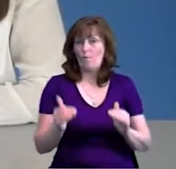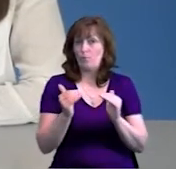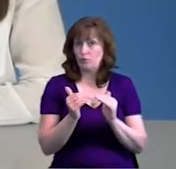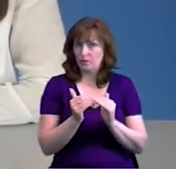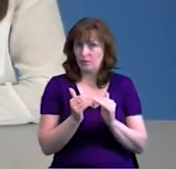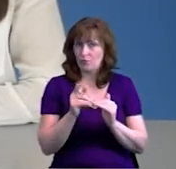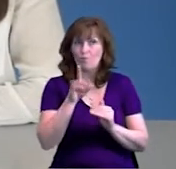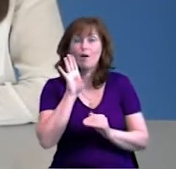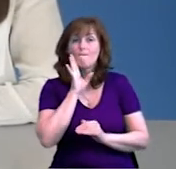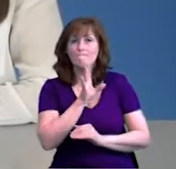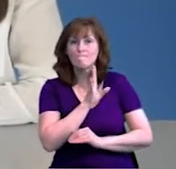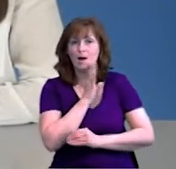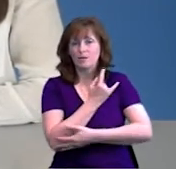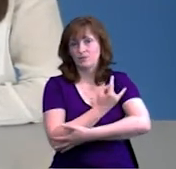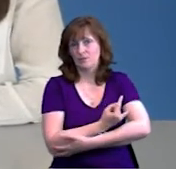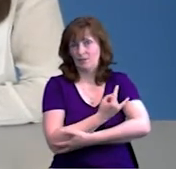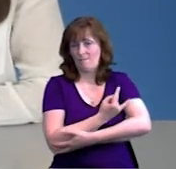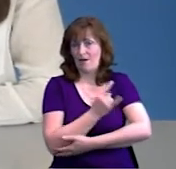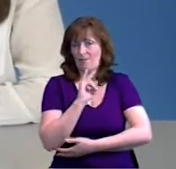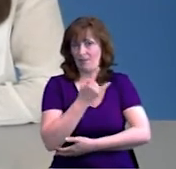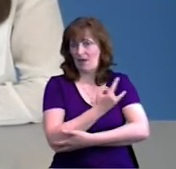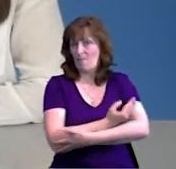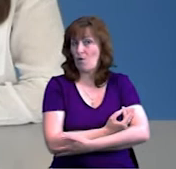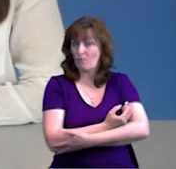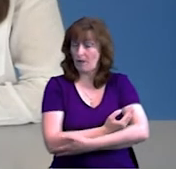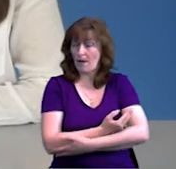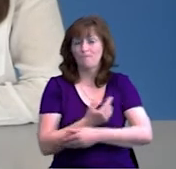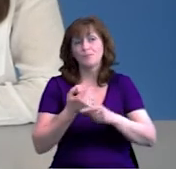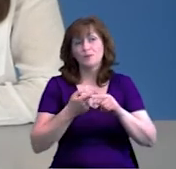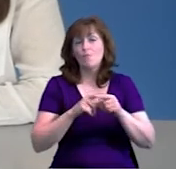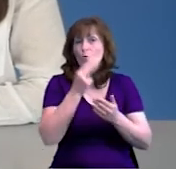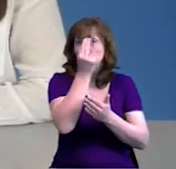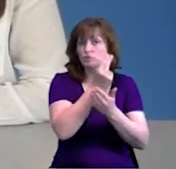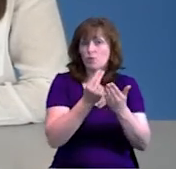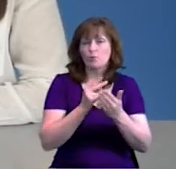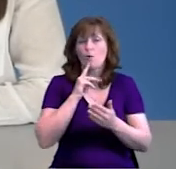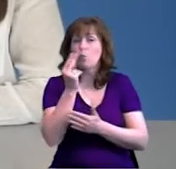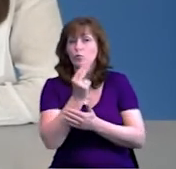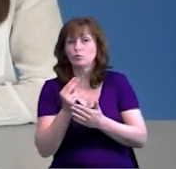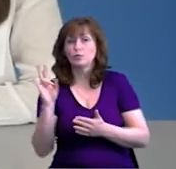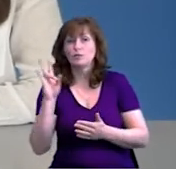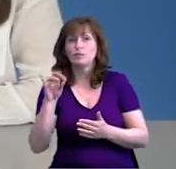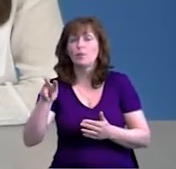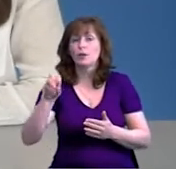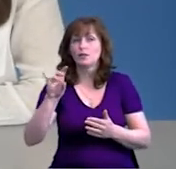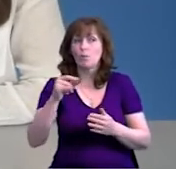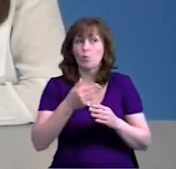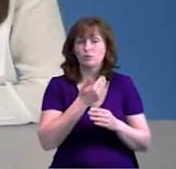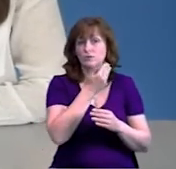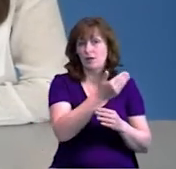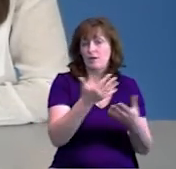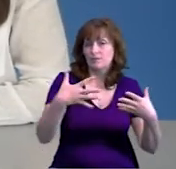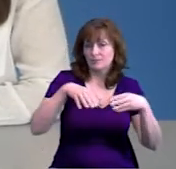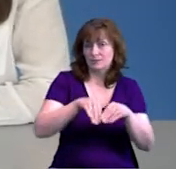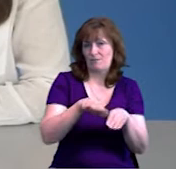і була. Матір тримає на руках немовля. Зображення створила художниця Ірина Тернопольська. Роботи на висоті виконує стріт-артер